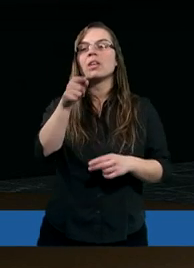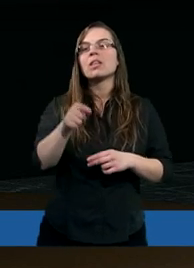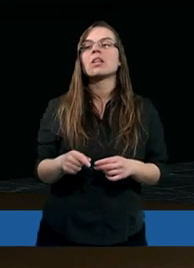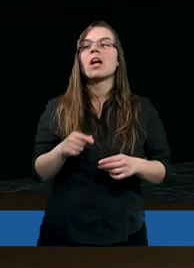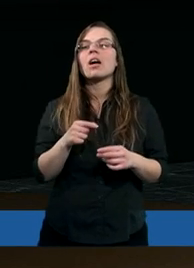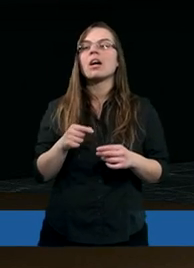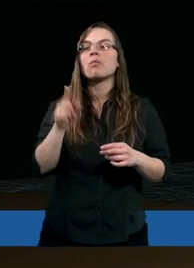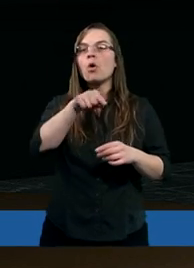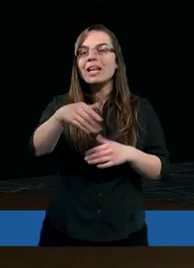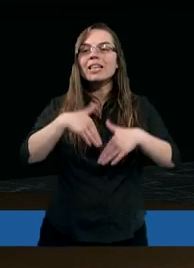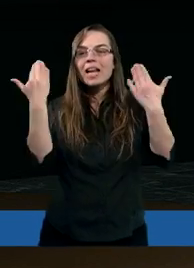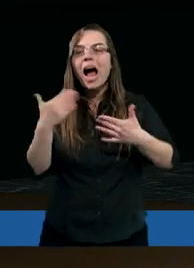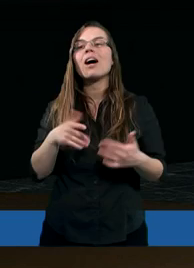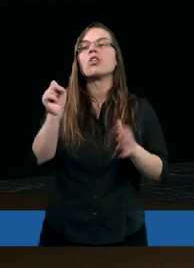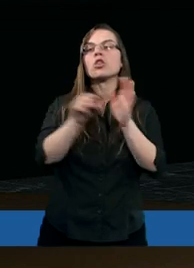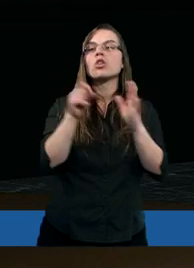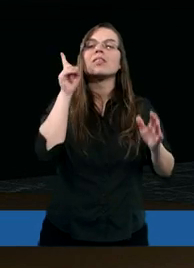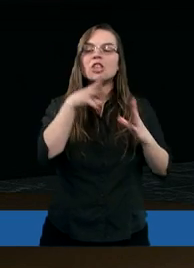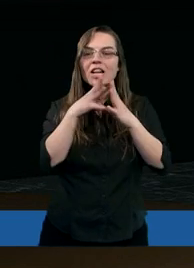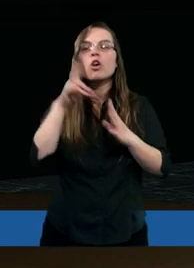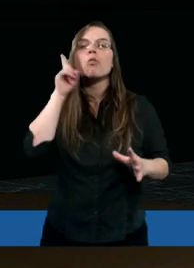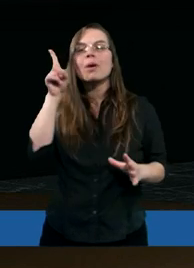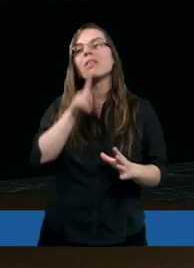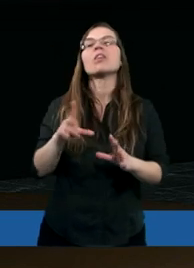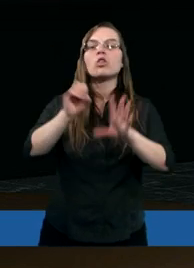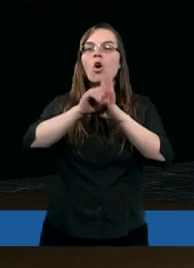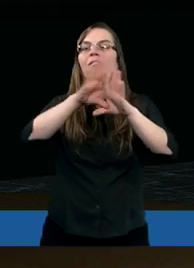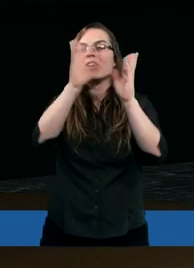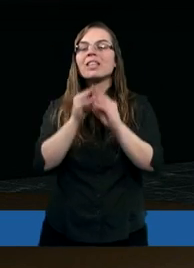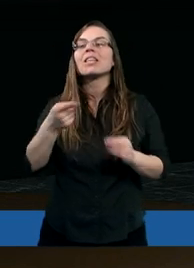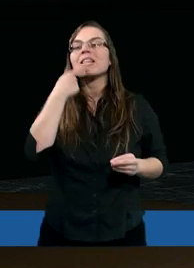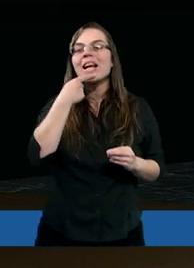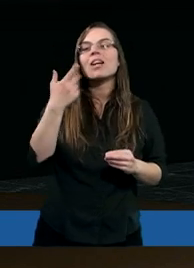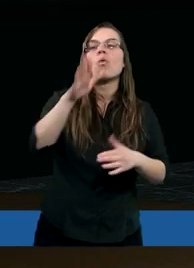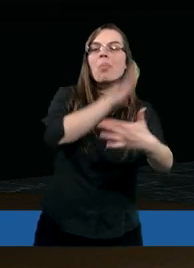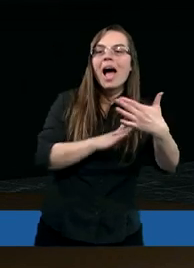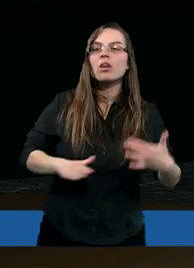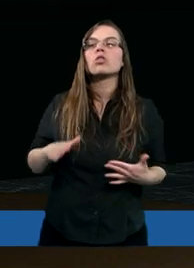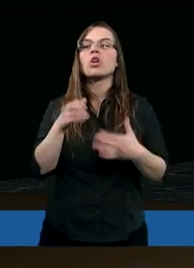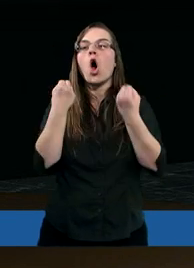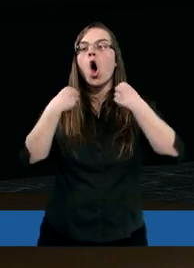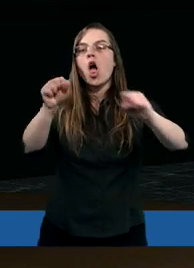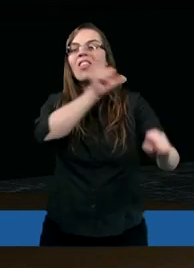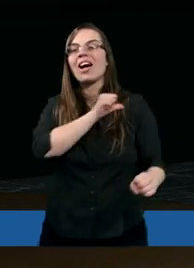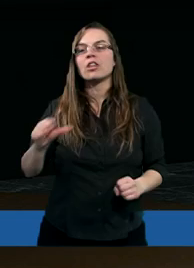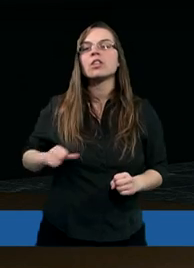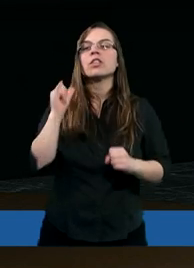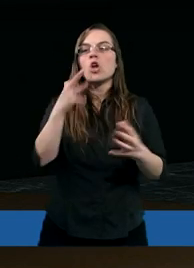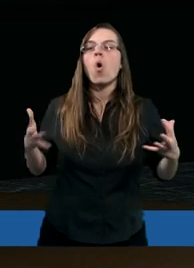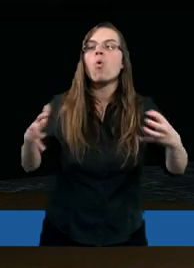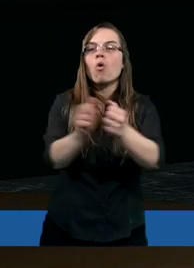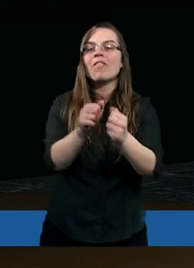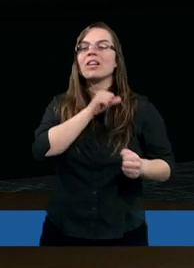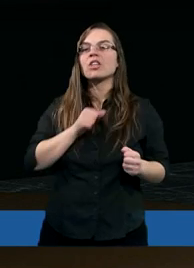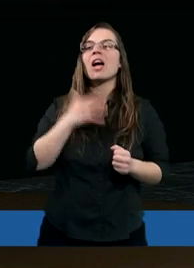Stanie się w owych dniach, że dziesięciu mężów ze wszystkich języków narodów odważy się i